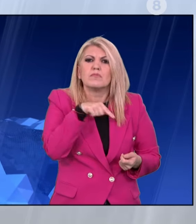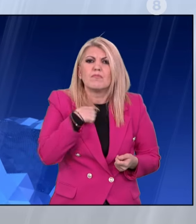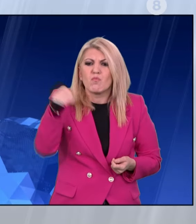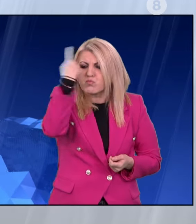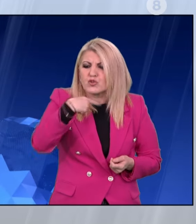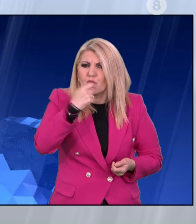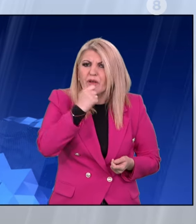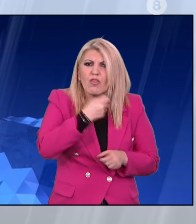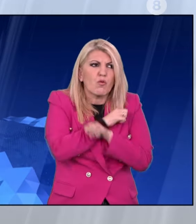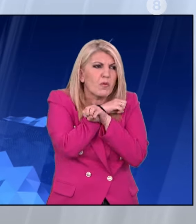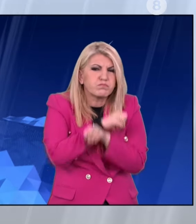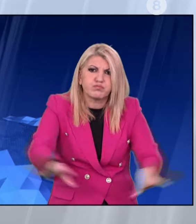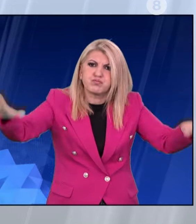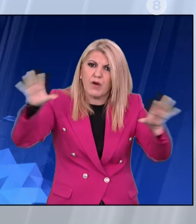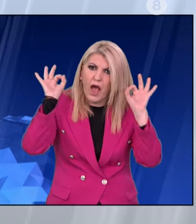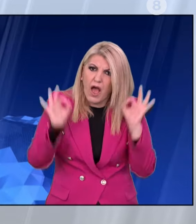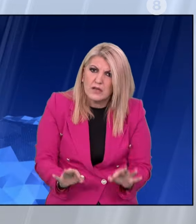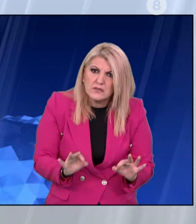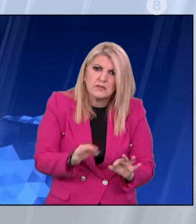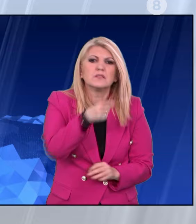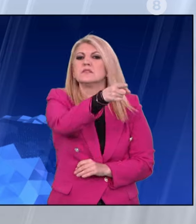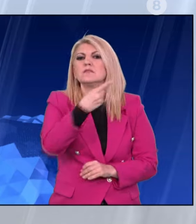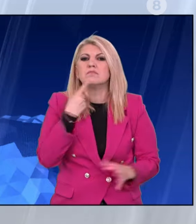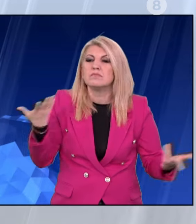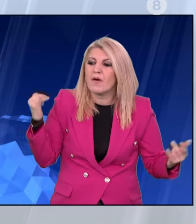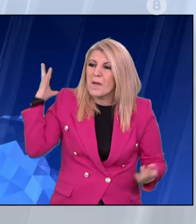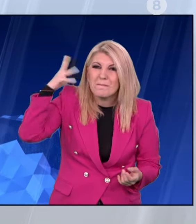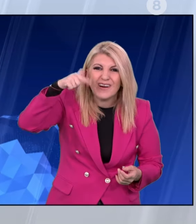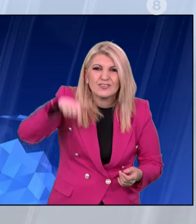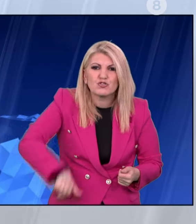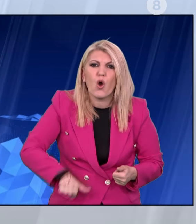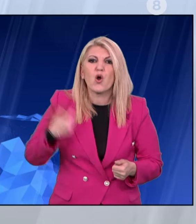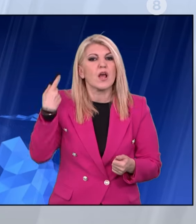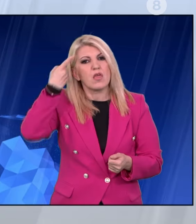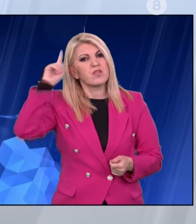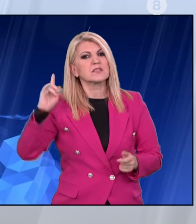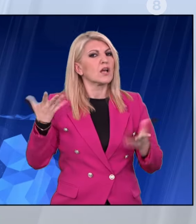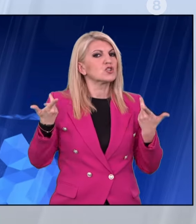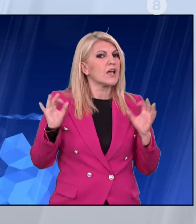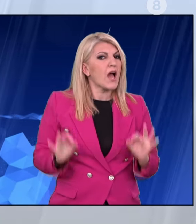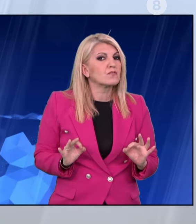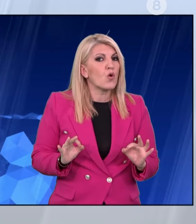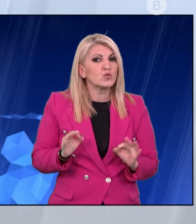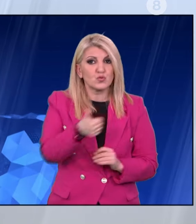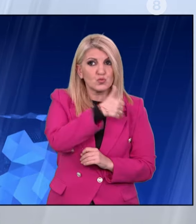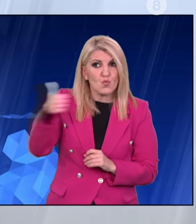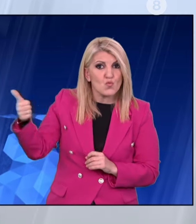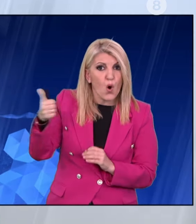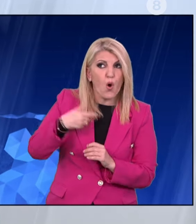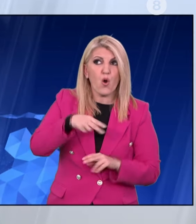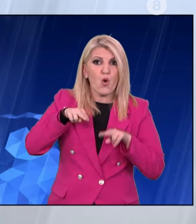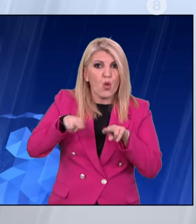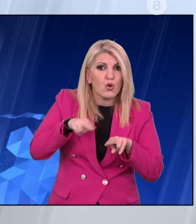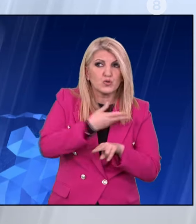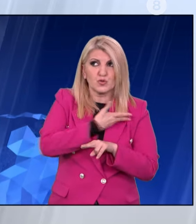κυριότερο είναι ότι ακόμα και σήμερα δεν ξέρουμε ακόμα τι ακριβώς έχει διαρρεύσει. Είναι μόνο ένα email, είναι και το όνομα και ποιος θα